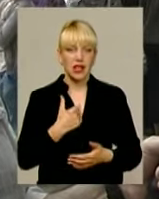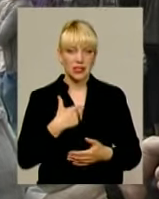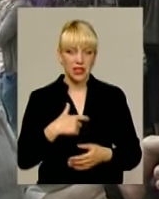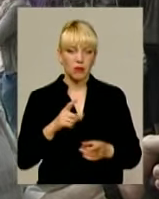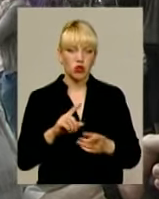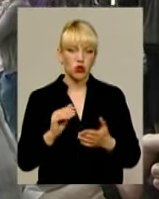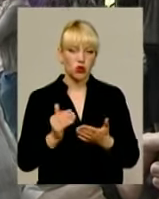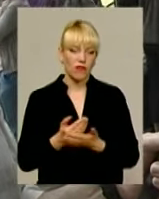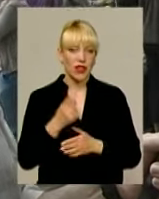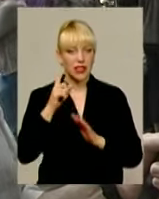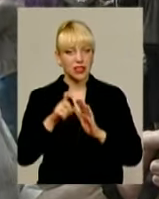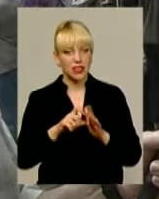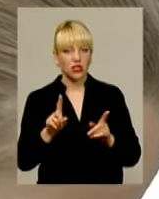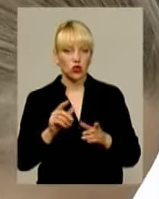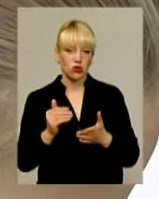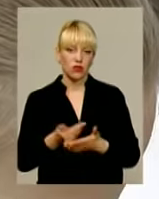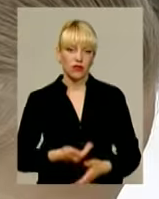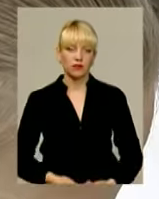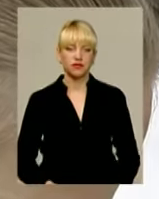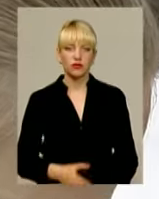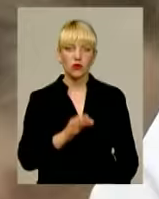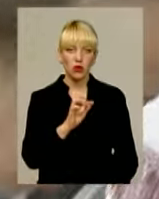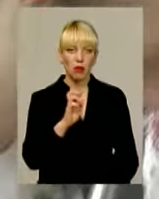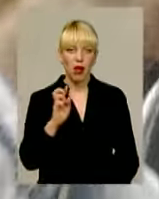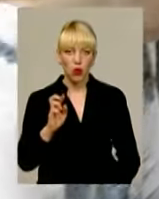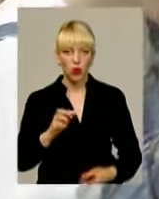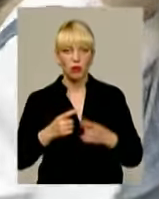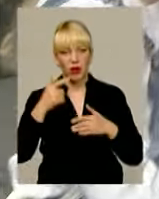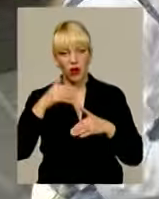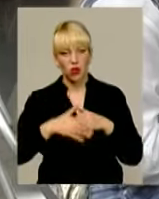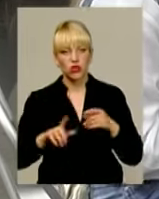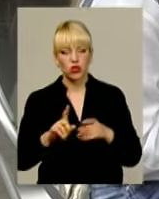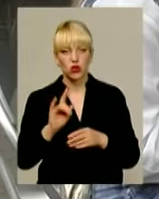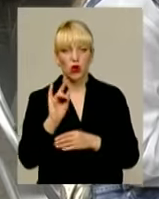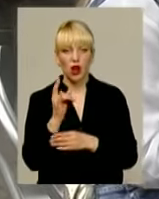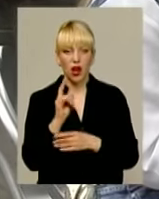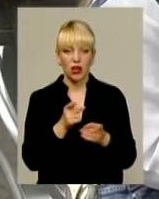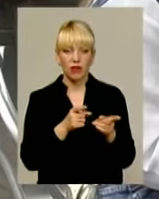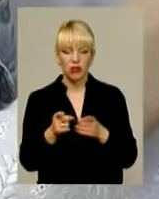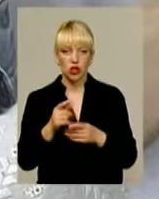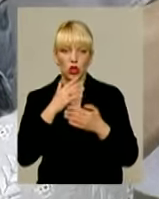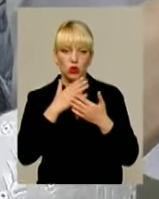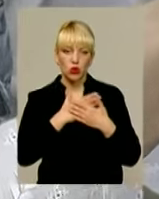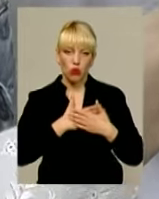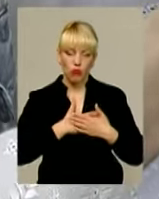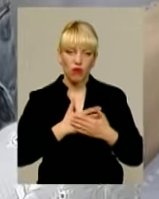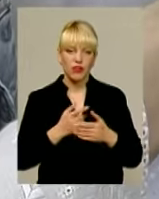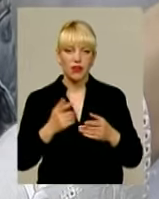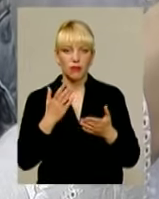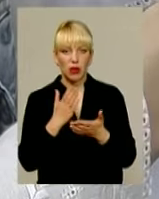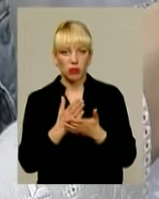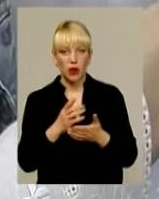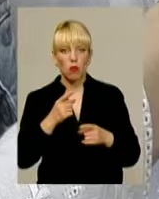нове і дізнатися про щось нове. Ольга Балюк переконана, що лялька, виготовлена з любов'ю, набуває